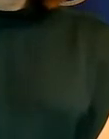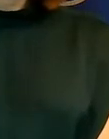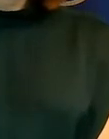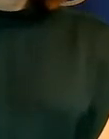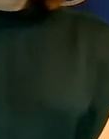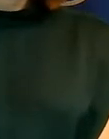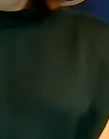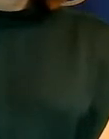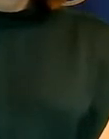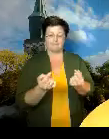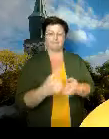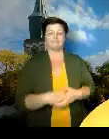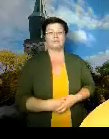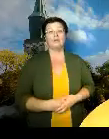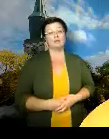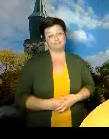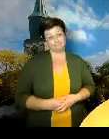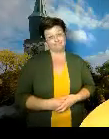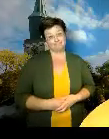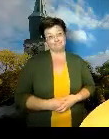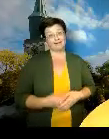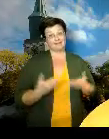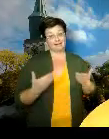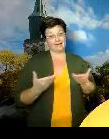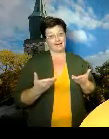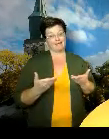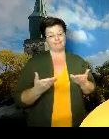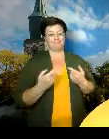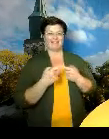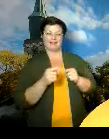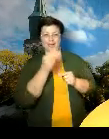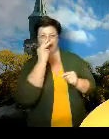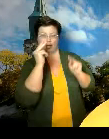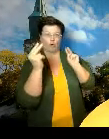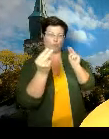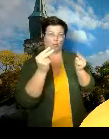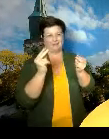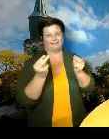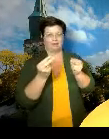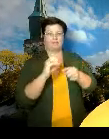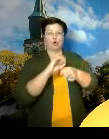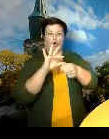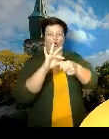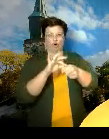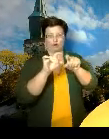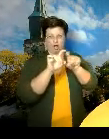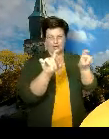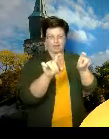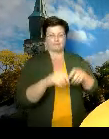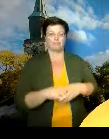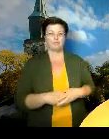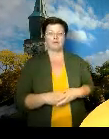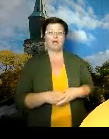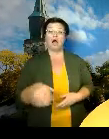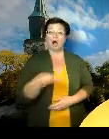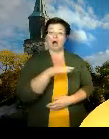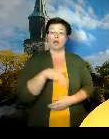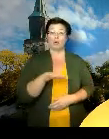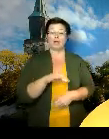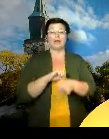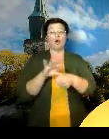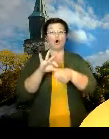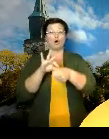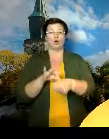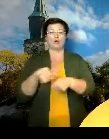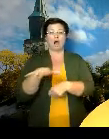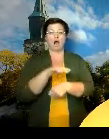Pääsääntöisesti oikeastaan siitä nyt tänään eri näkökulmista. Tänään on tämä alueellinen koronaryhmä